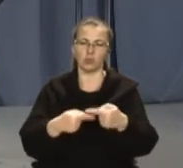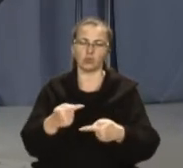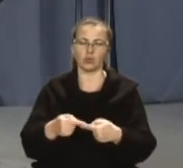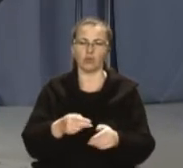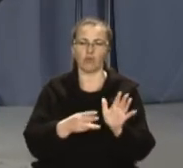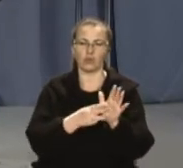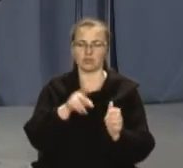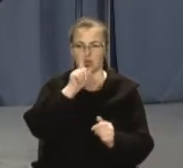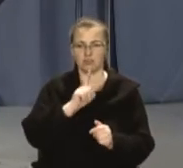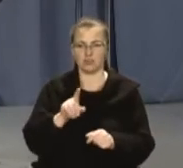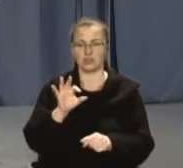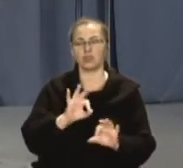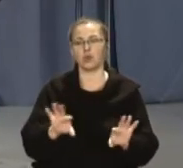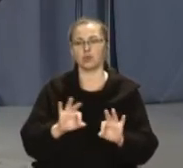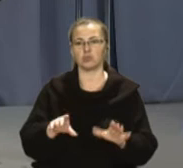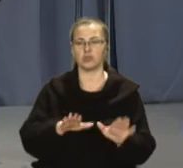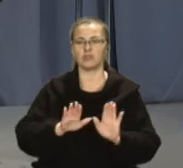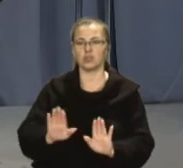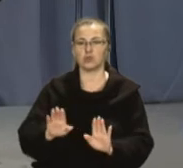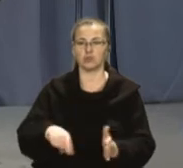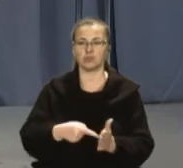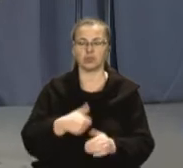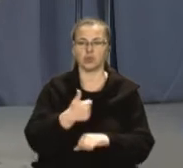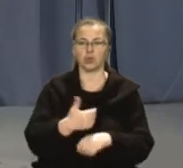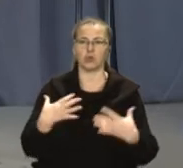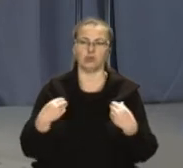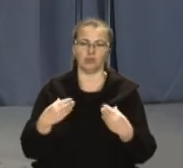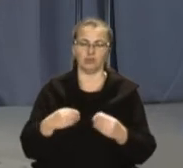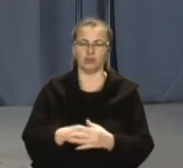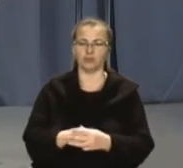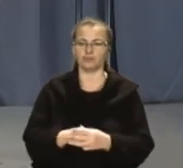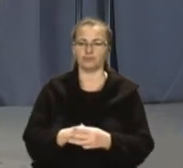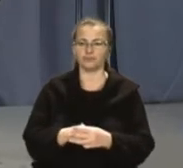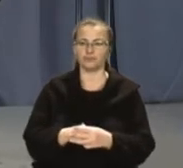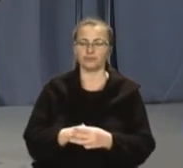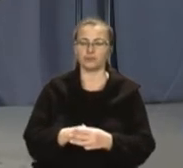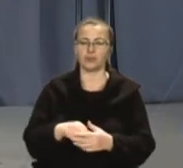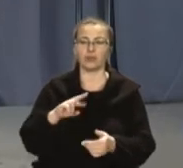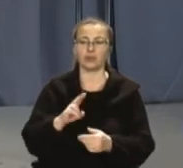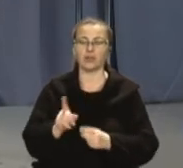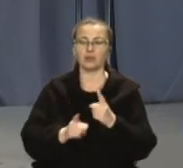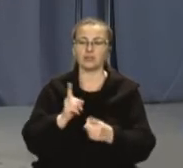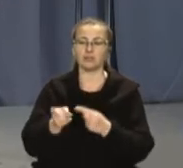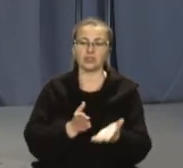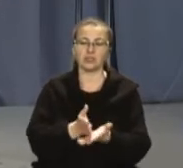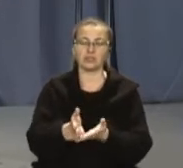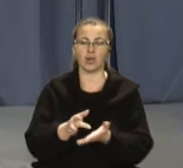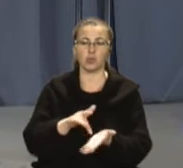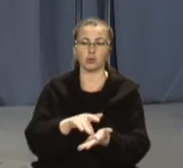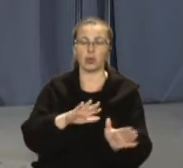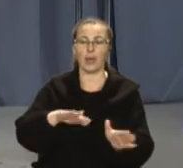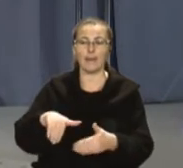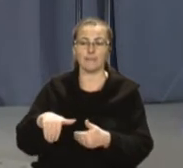восьми місяців. Про це розповів заступник міського голови Львова Андрій Москаленко. Як зміниться сфера туризму після